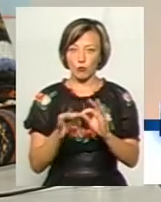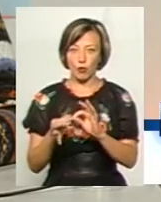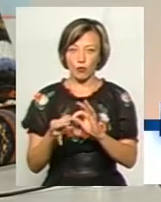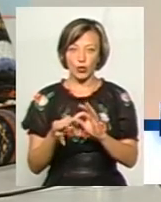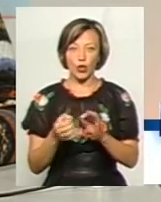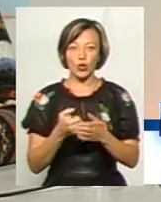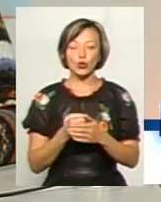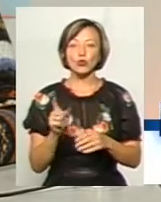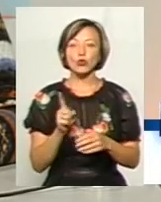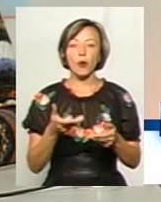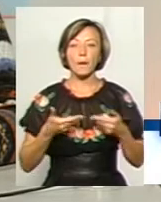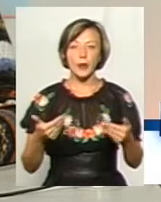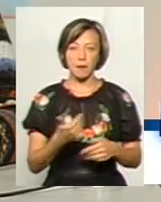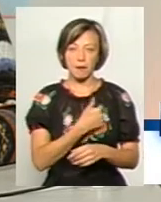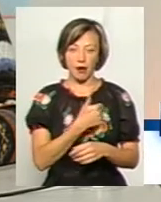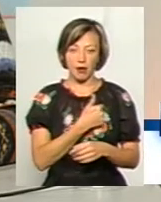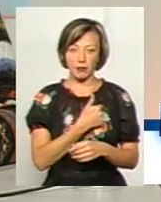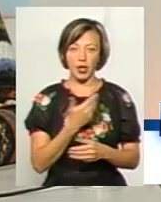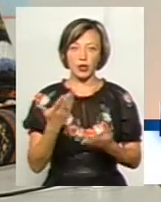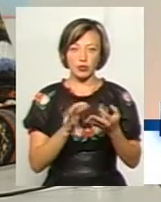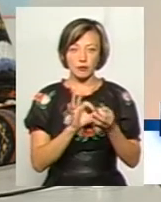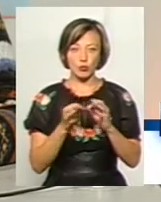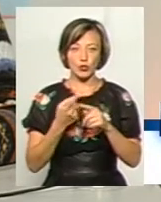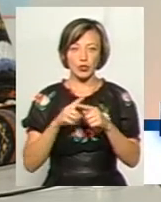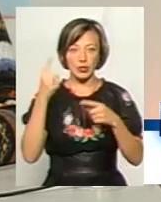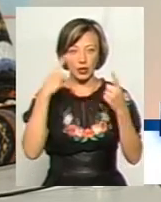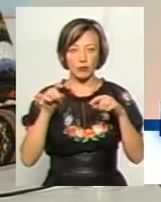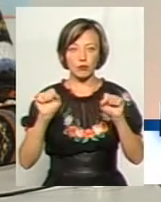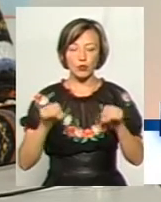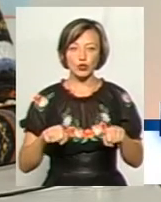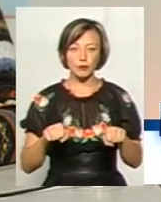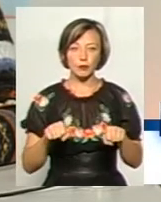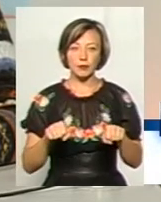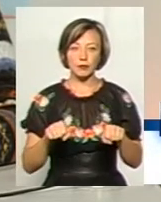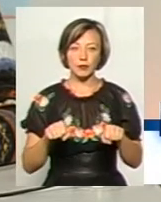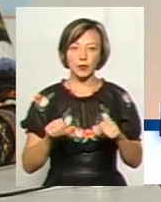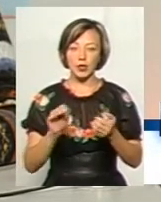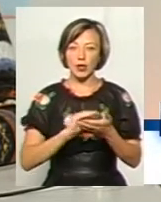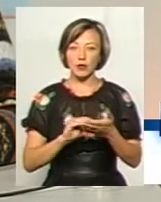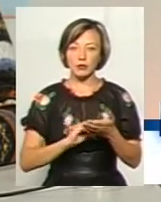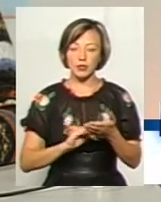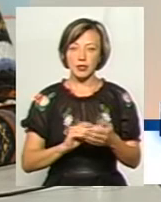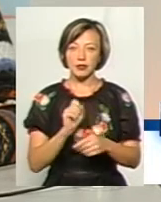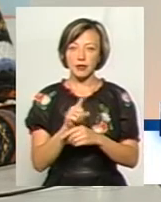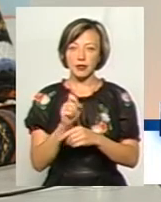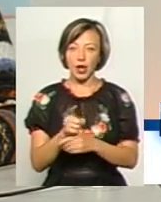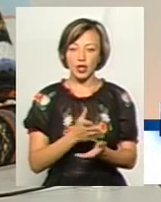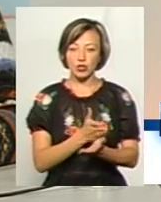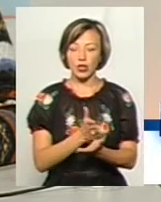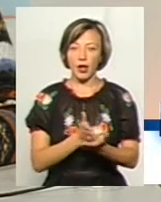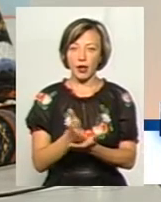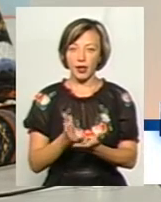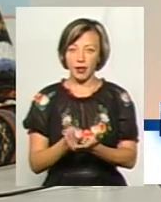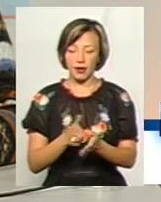До чого ми прагнемо? Якщо ми сформулюємо цю ідею, тоді ми можемо розписати завдання, шляхи її реалізації